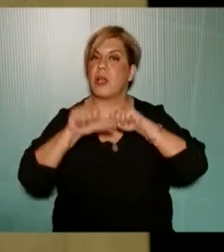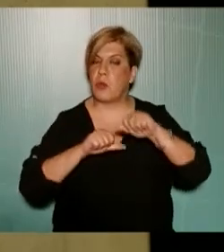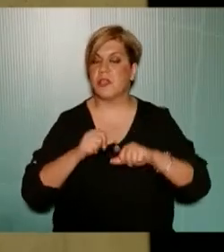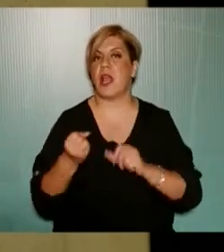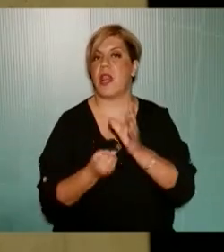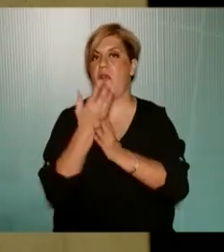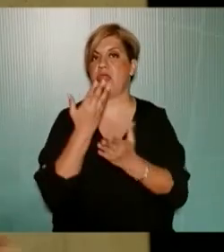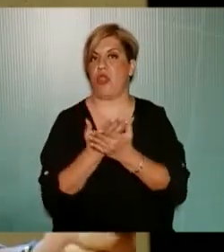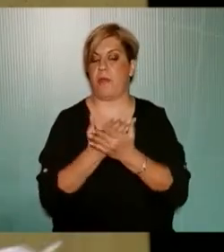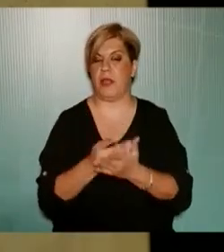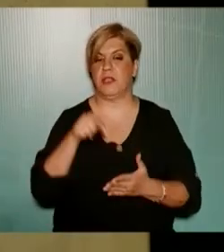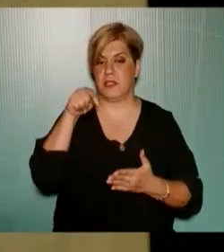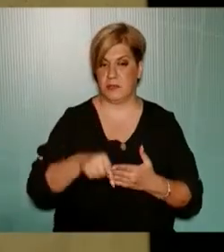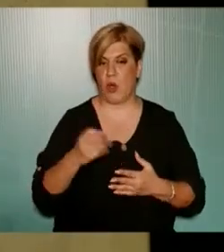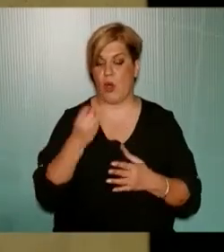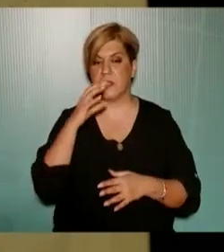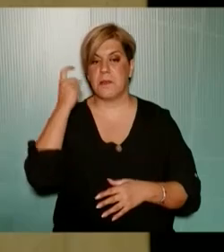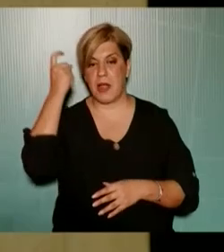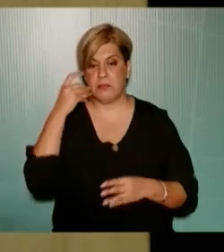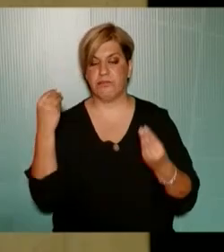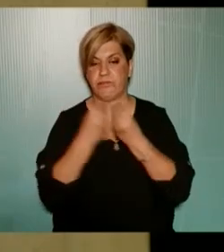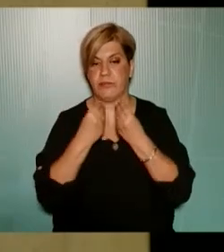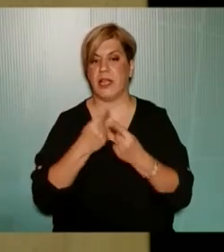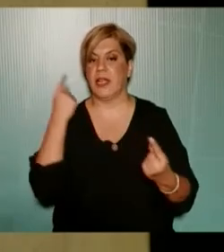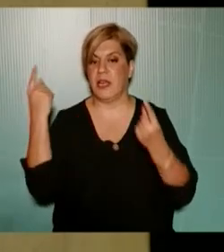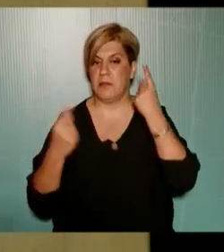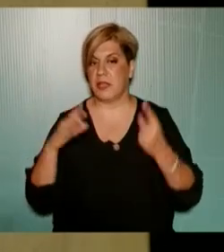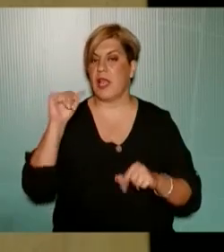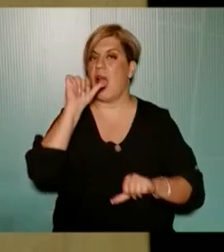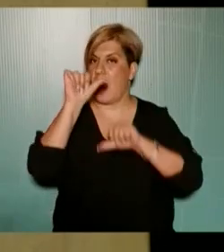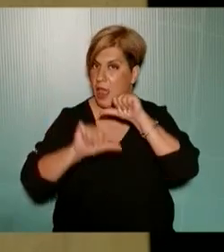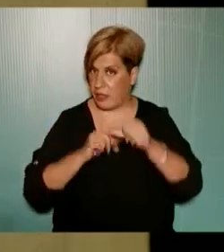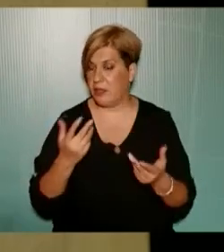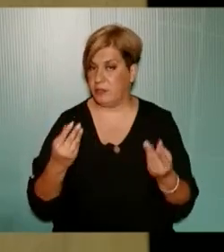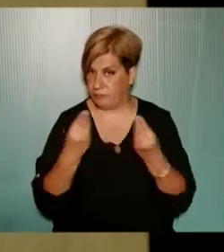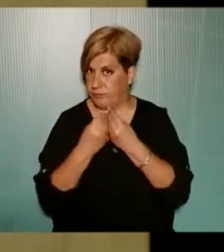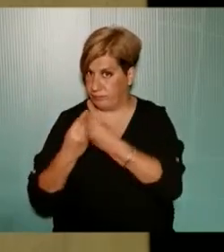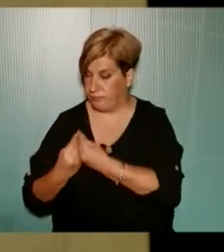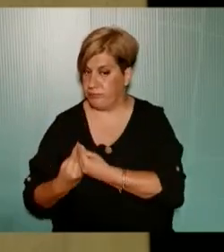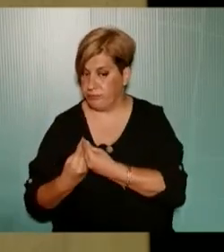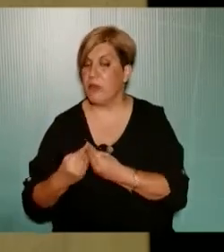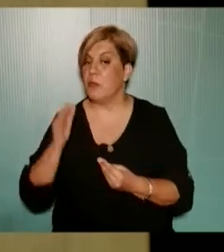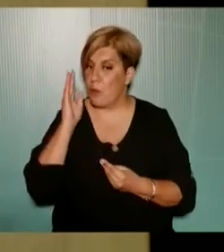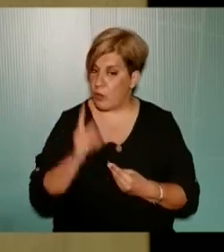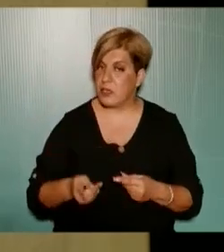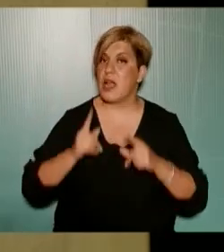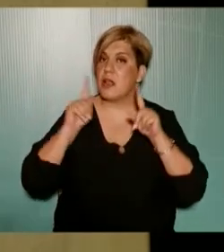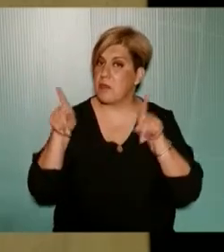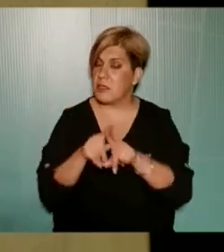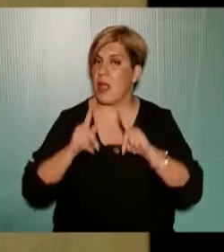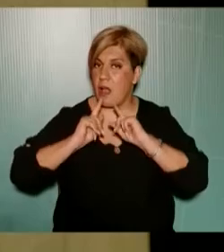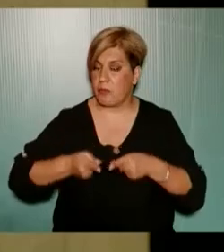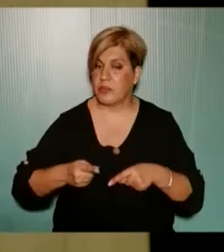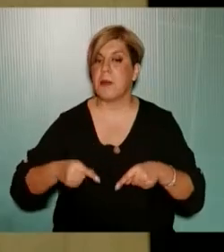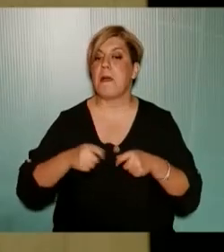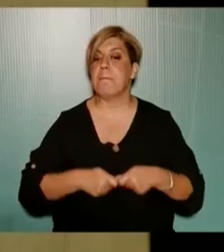δεδομένα σήμερα όλες οι μελέτες προσαρμόζονται στην κλιματική αλλαγή και μπορούμε να συναποφασίσουμε μια